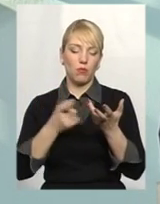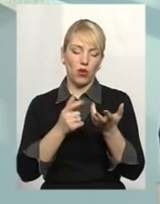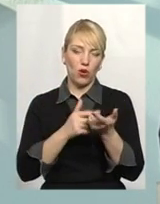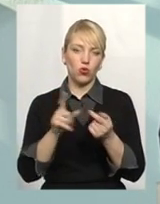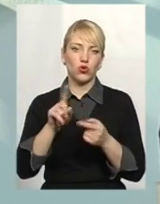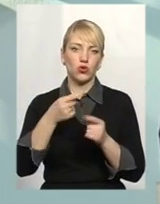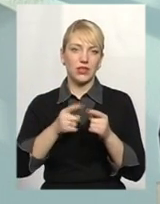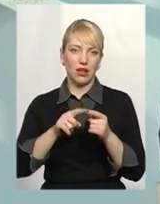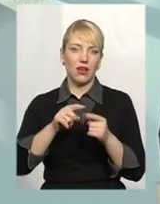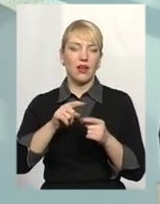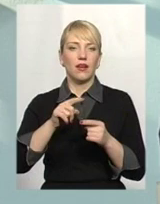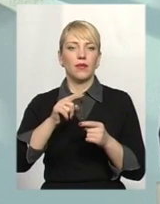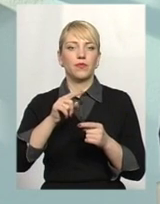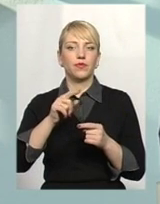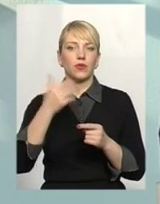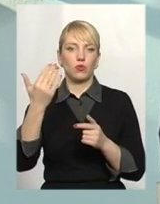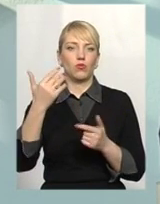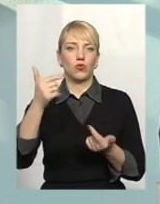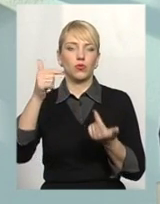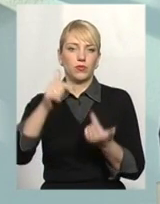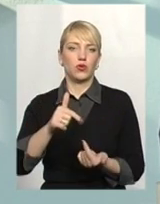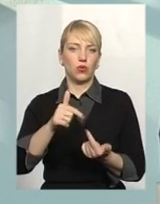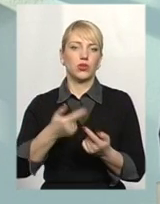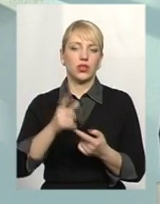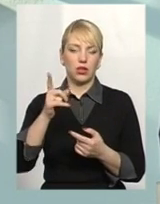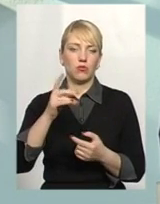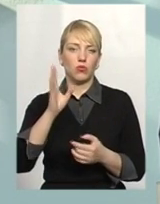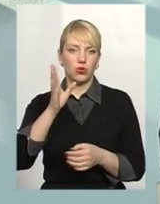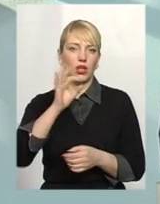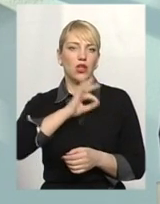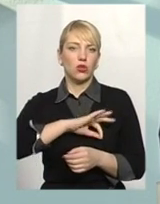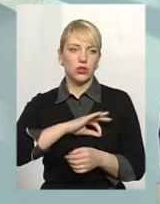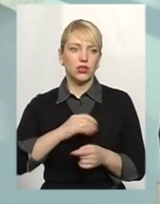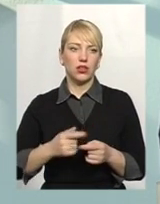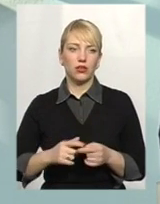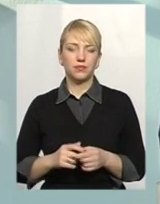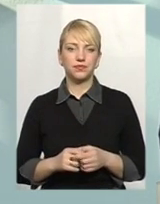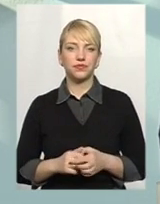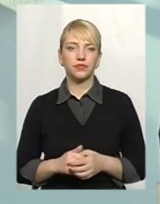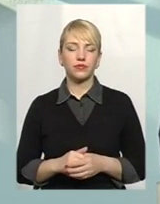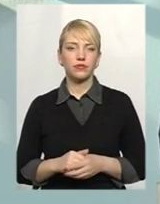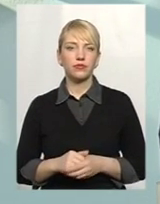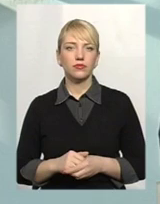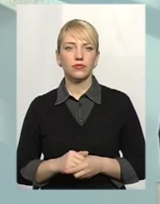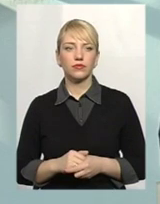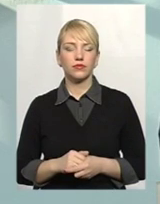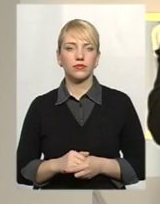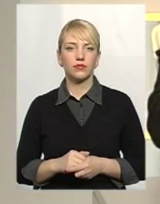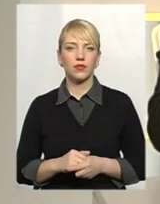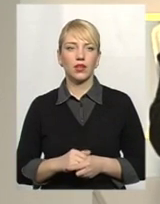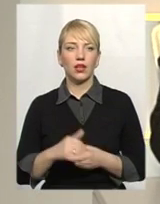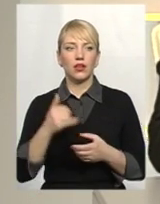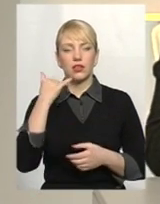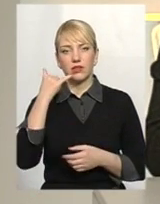економічно доцільно. Може, його буде влаштовувати витрата газа по загальнобудинковому лічильнику. Може. А ми